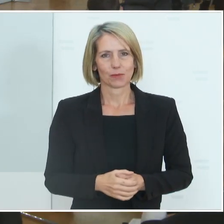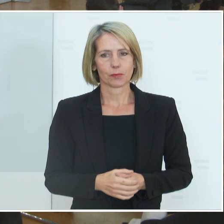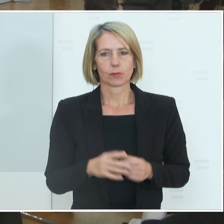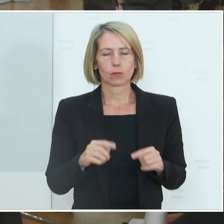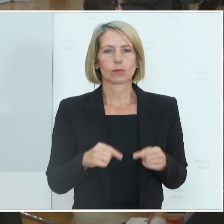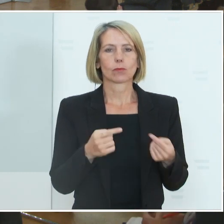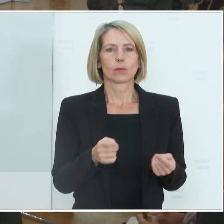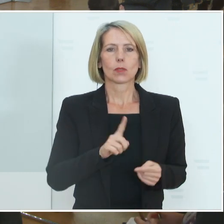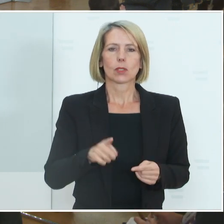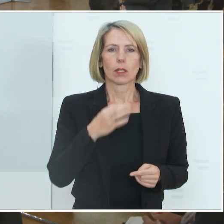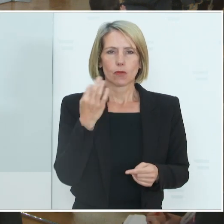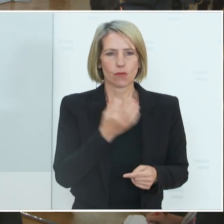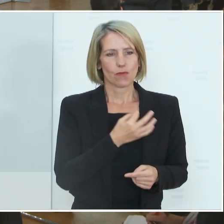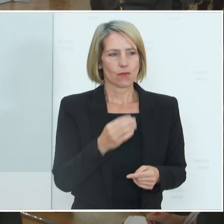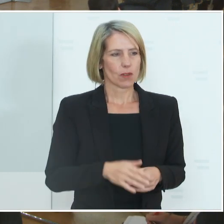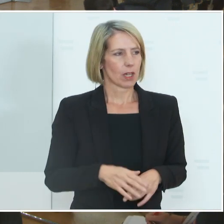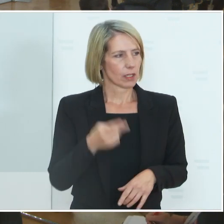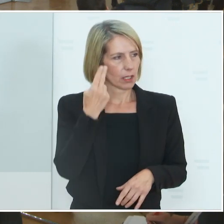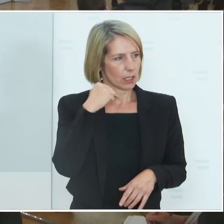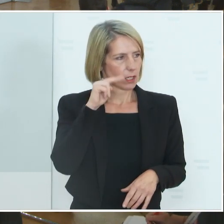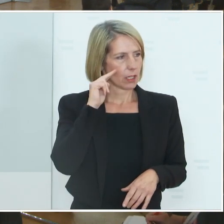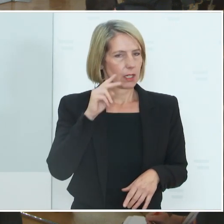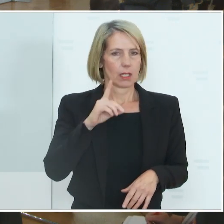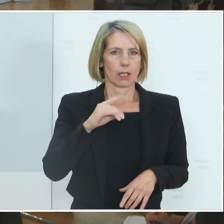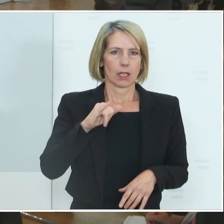Weitere Fragen? Herr Tittelbach hat vorhin.